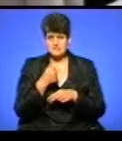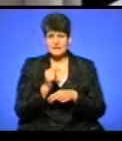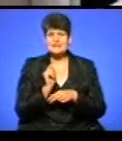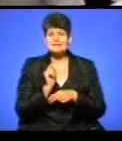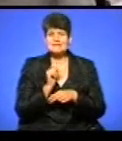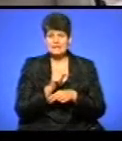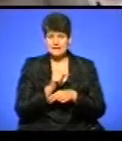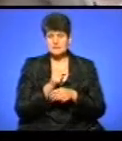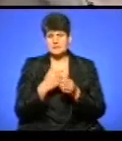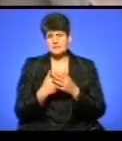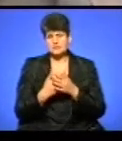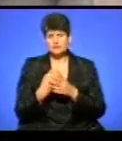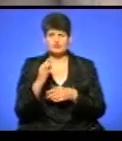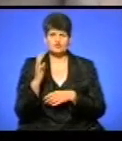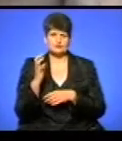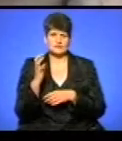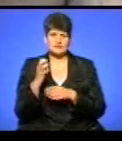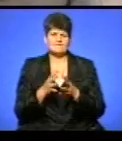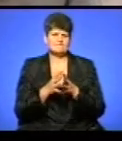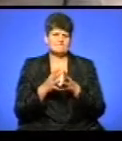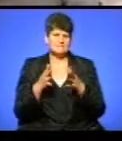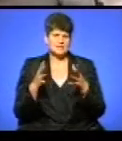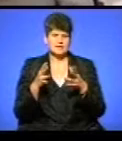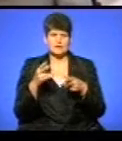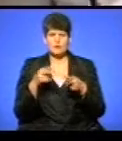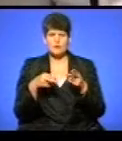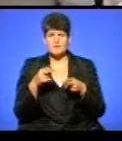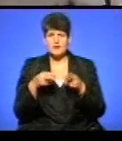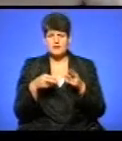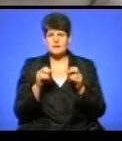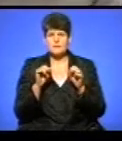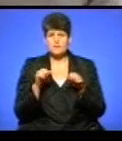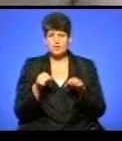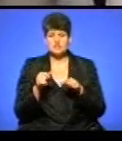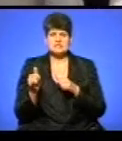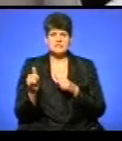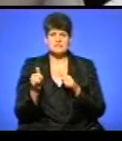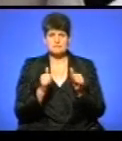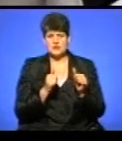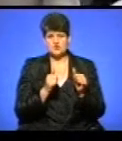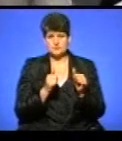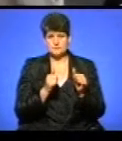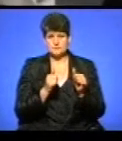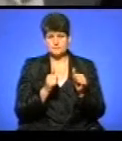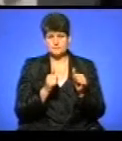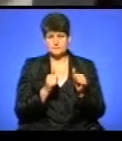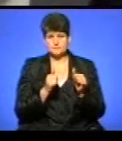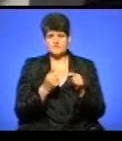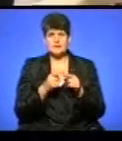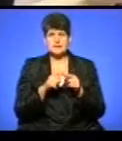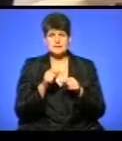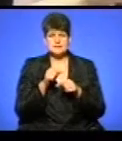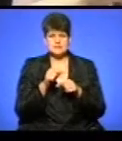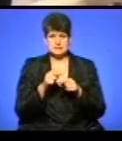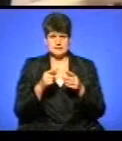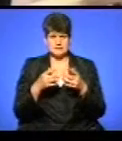близько 400 великих операцій, які можна забезпечити даним апаратом.